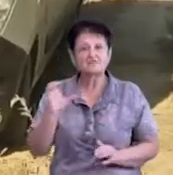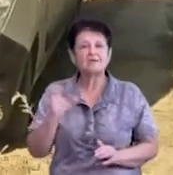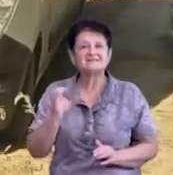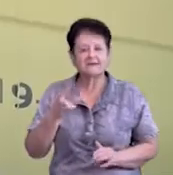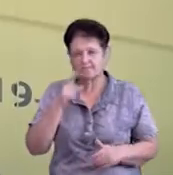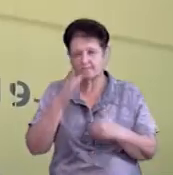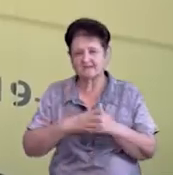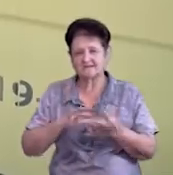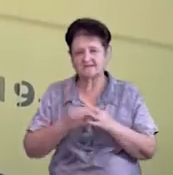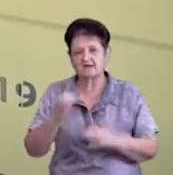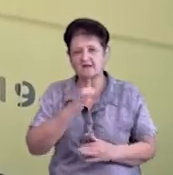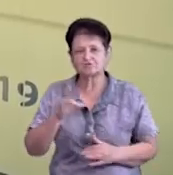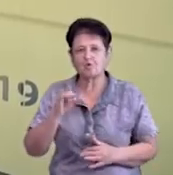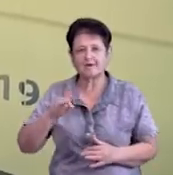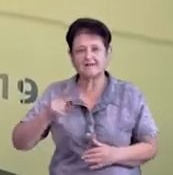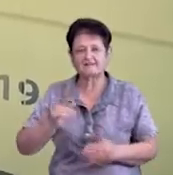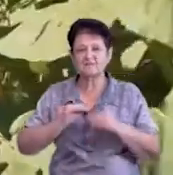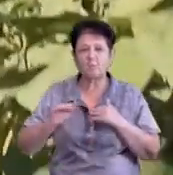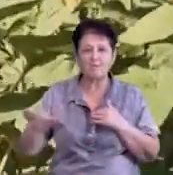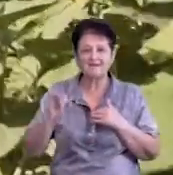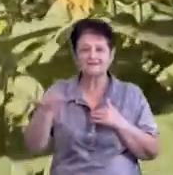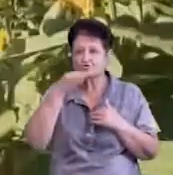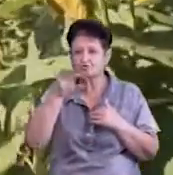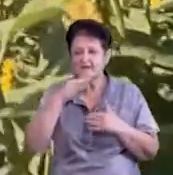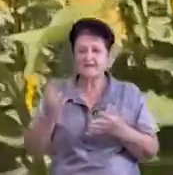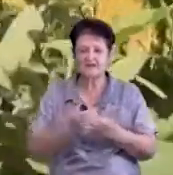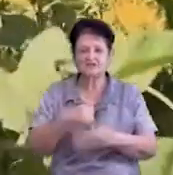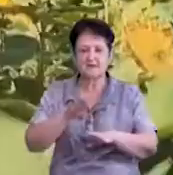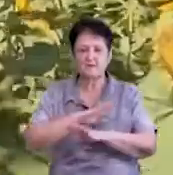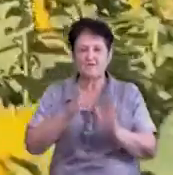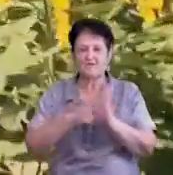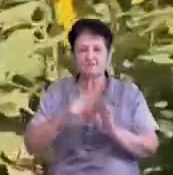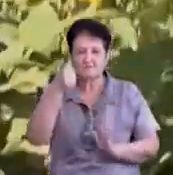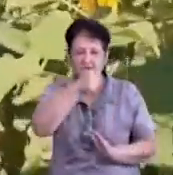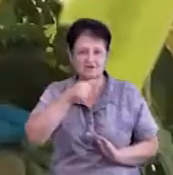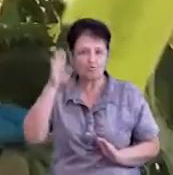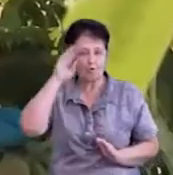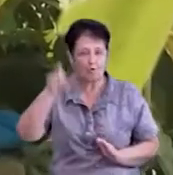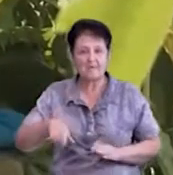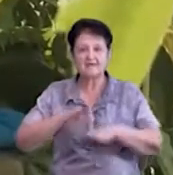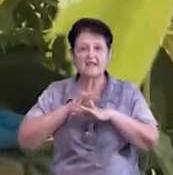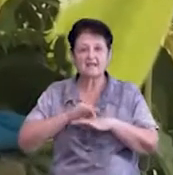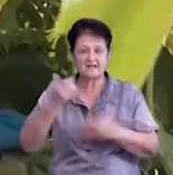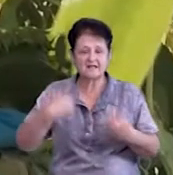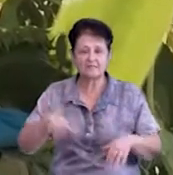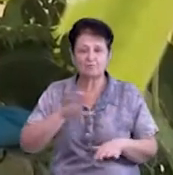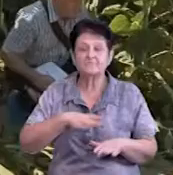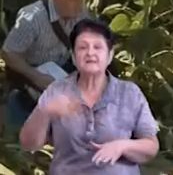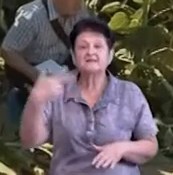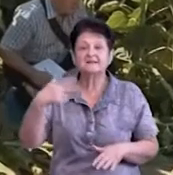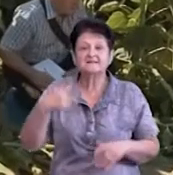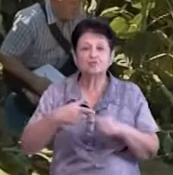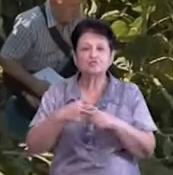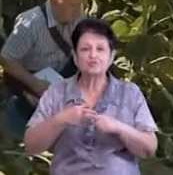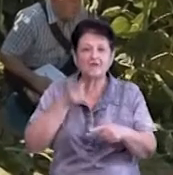серпня неподалік села Скорінець у полі із соняшниками знайшли мертвим восьмирічного хлопчика. На тілі дитини нарахували